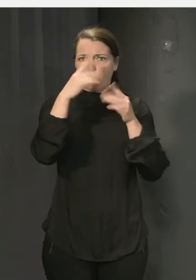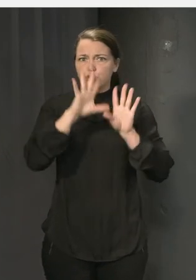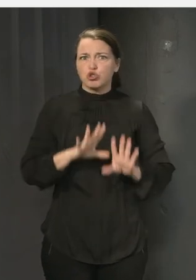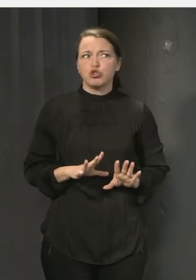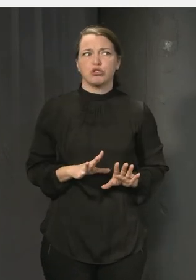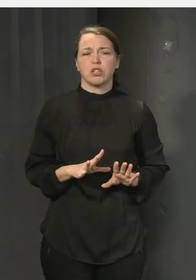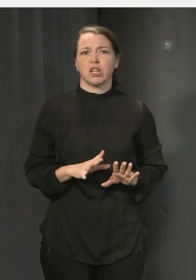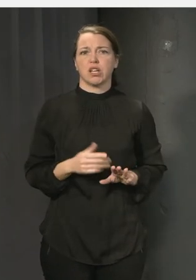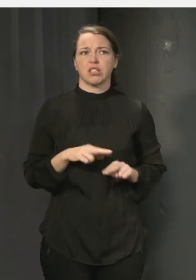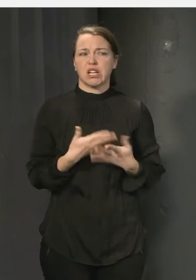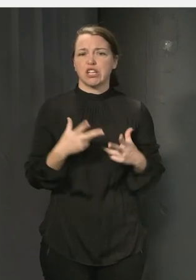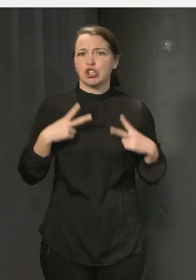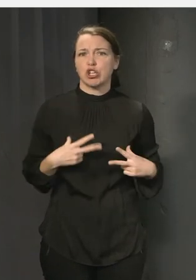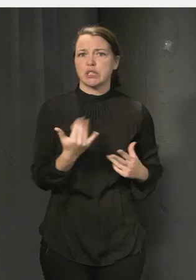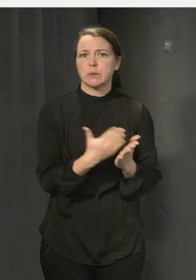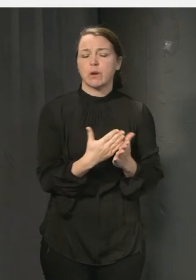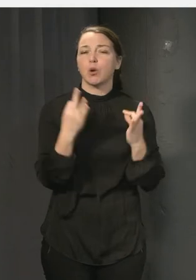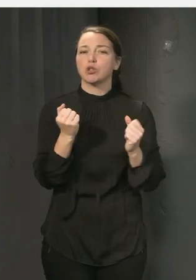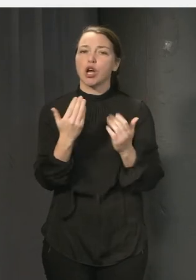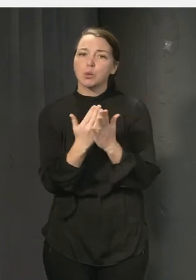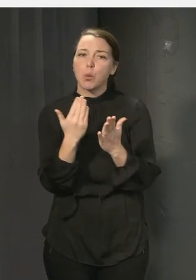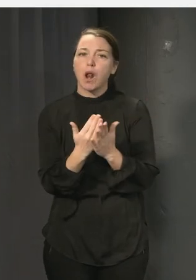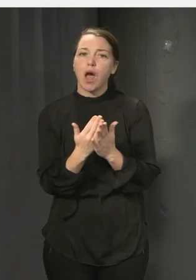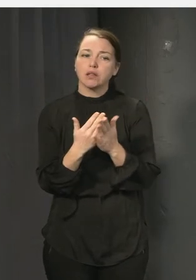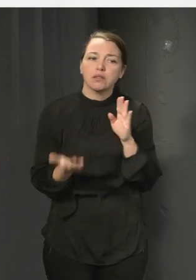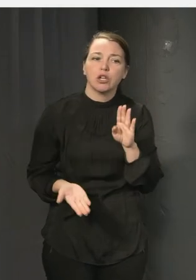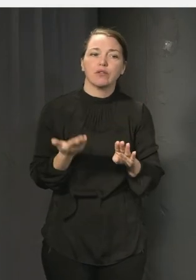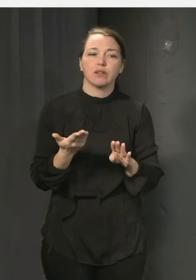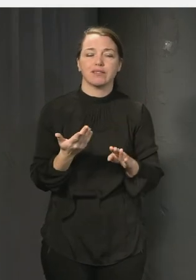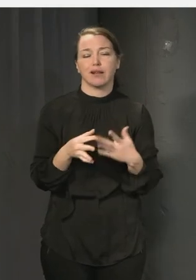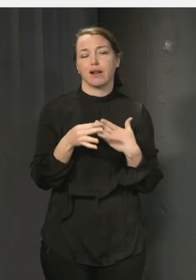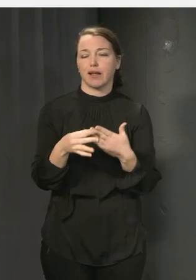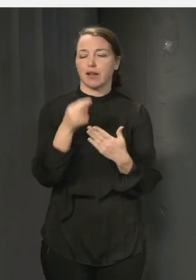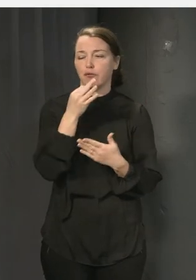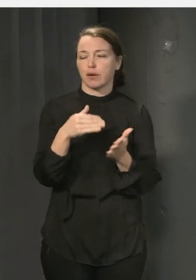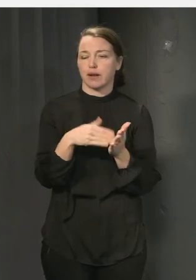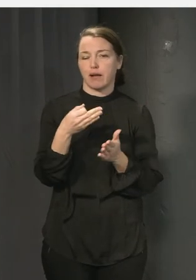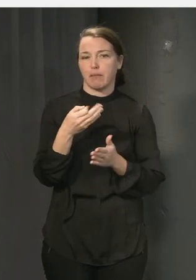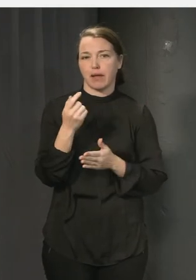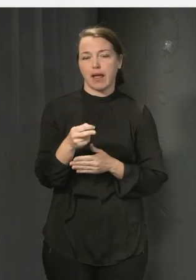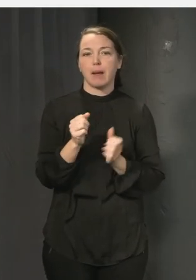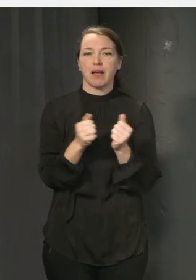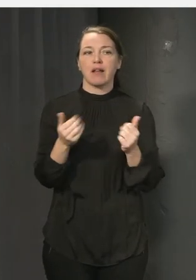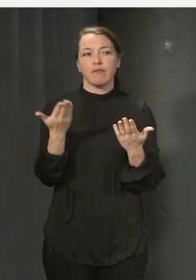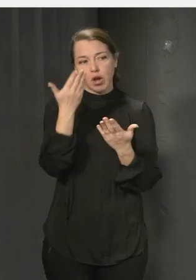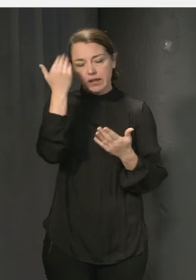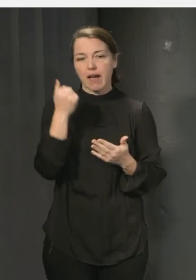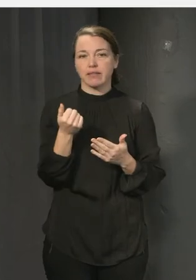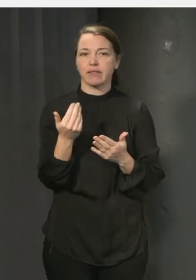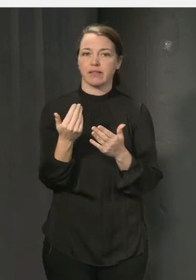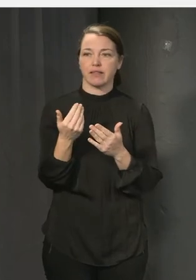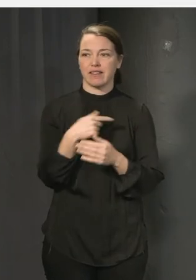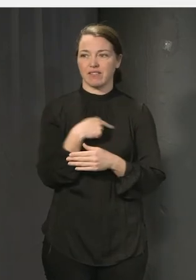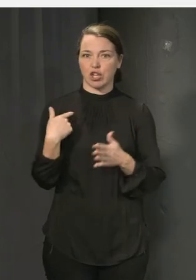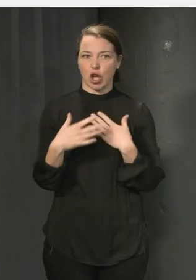Kan skolan bli bättre på att att, nu är det en väldigt ledande fråga Peter, men vad kan man göra för att att man